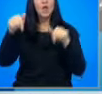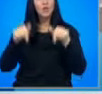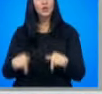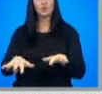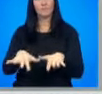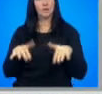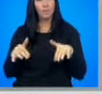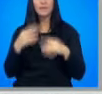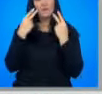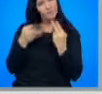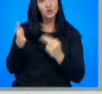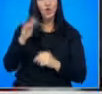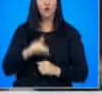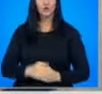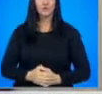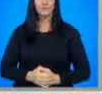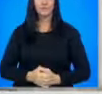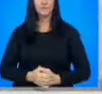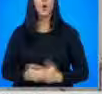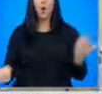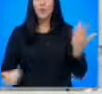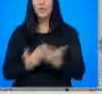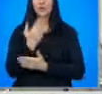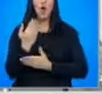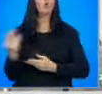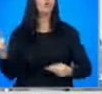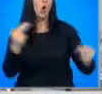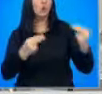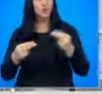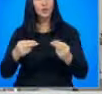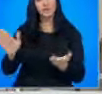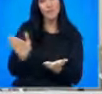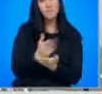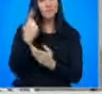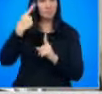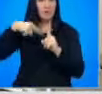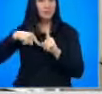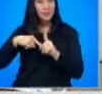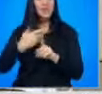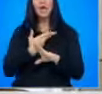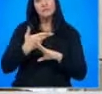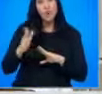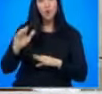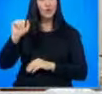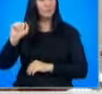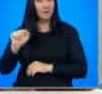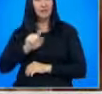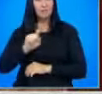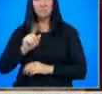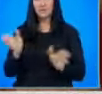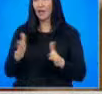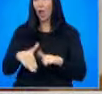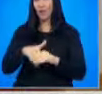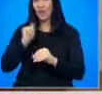този парламент. Вижте още. От началото на консултациите измина вече месец, но все още партиите не се